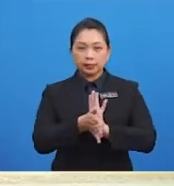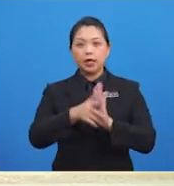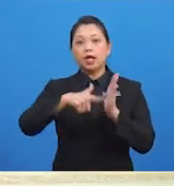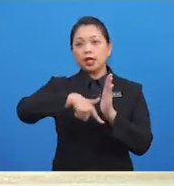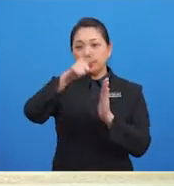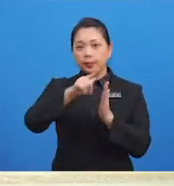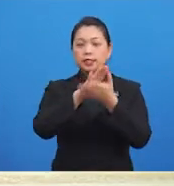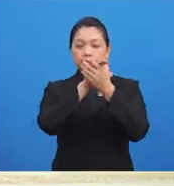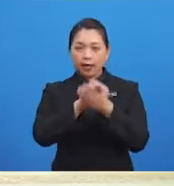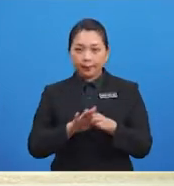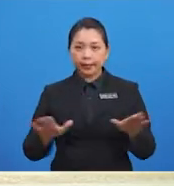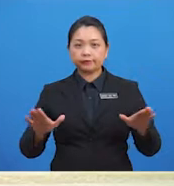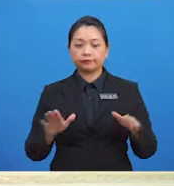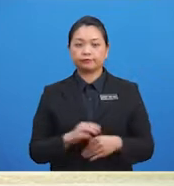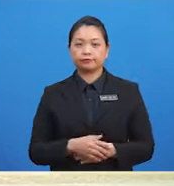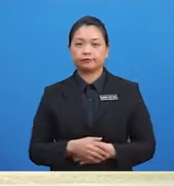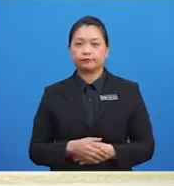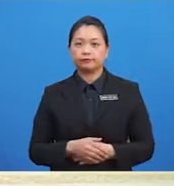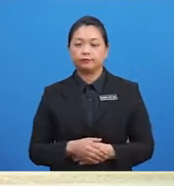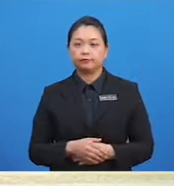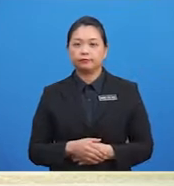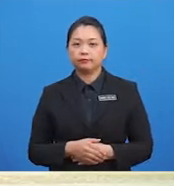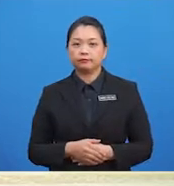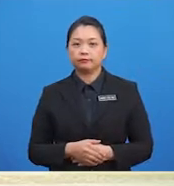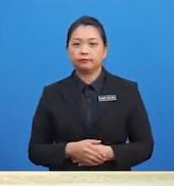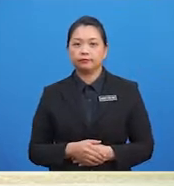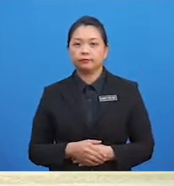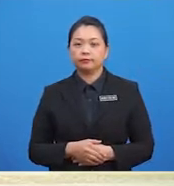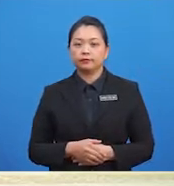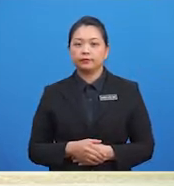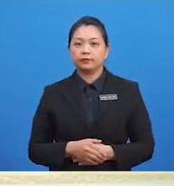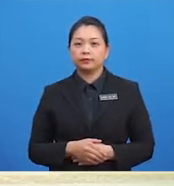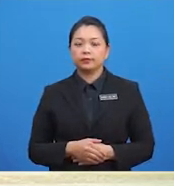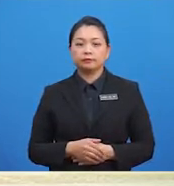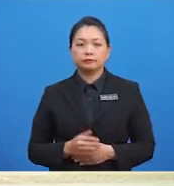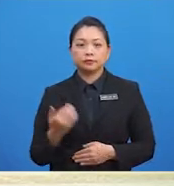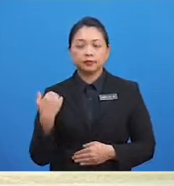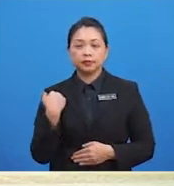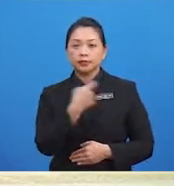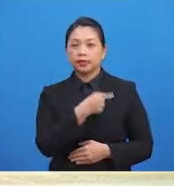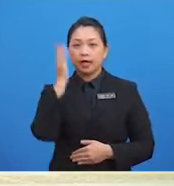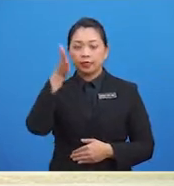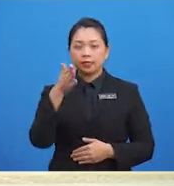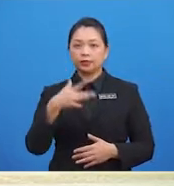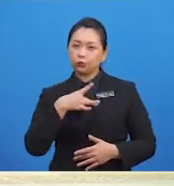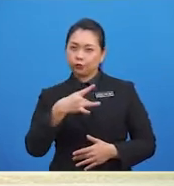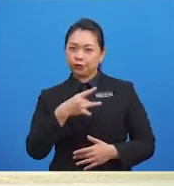akan menjadi lebih selamat Dan yang kelima Kita akan disenangi oleh